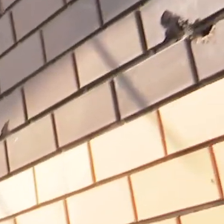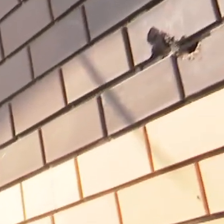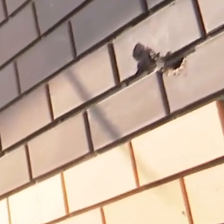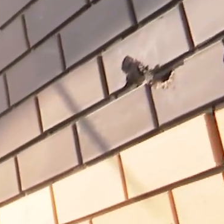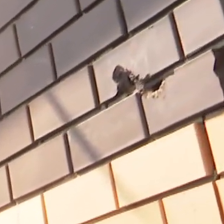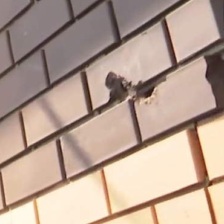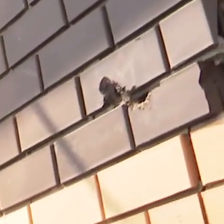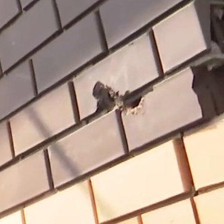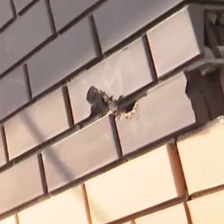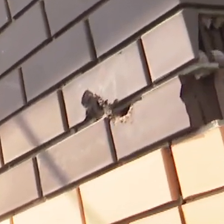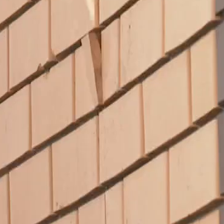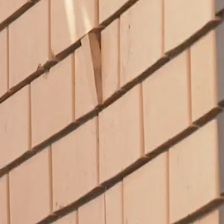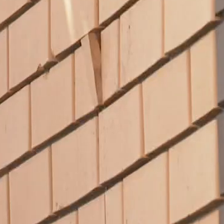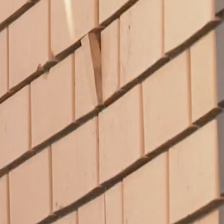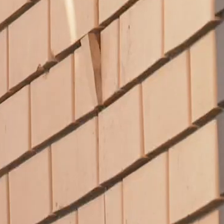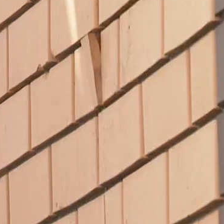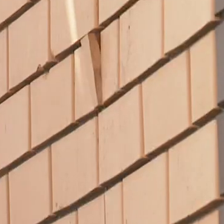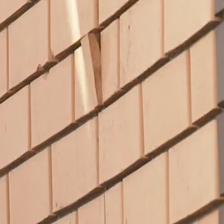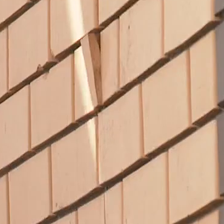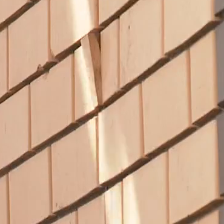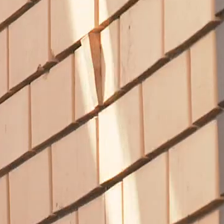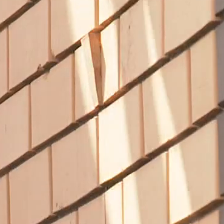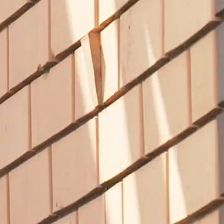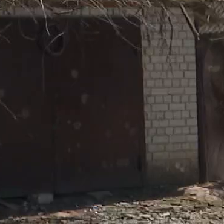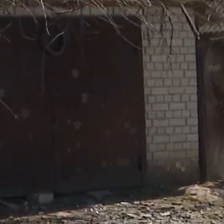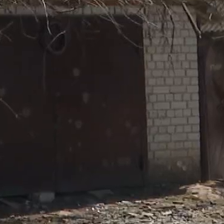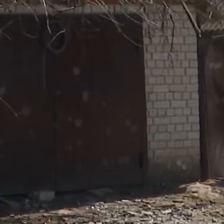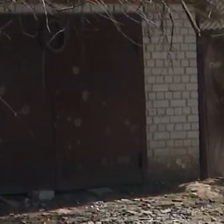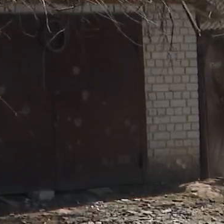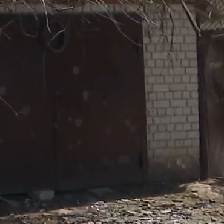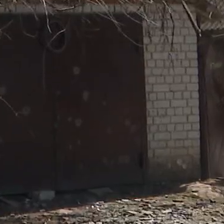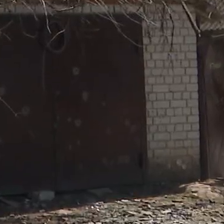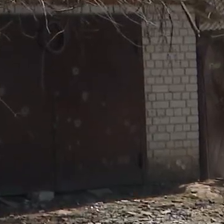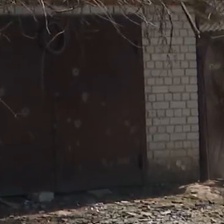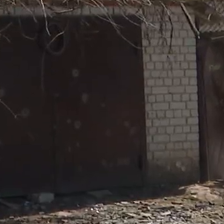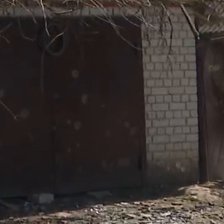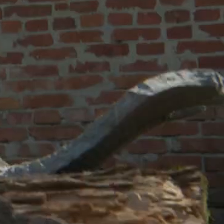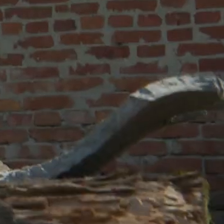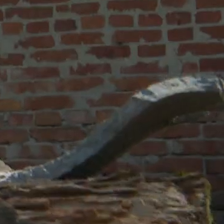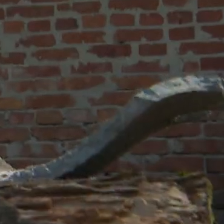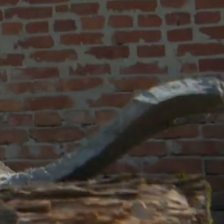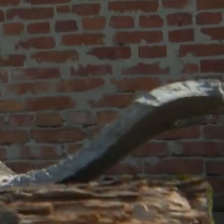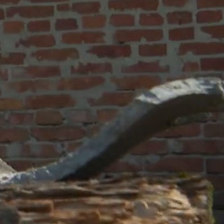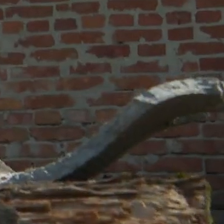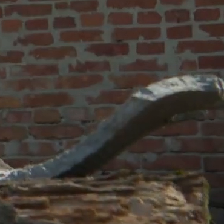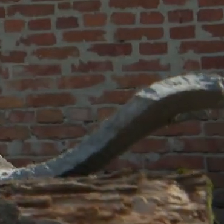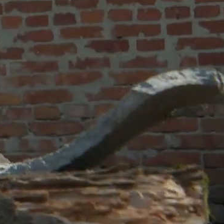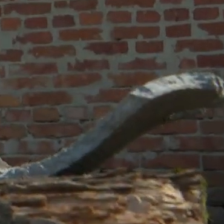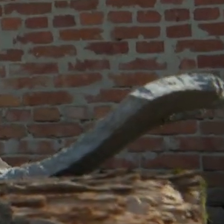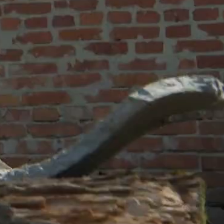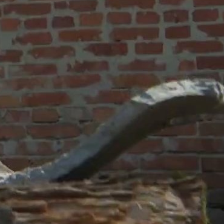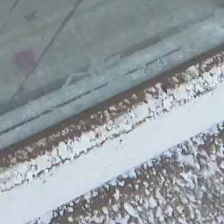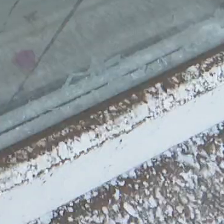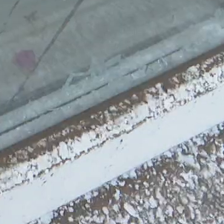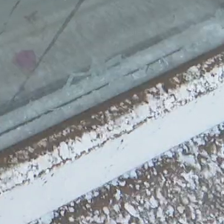его отмены. Через 49 лет договор автоматически продлится. Важный момент. В течение этого времени люди имеют право обратиться в